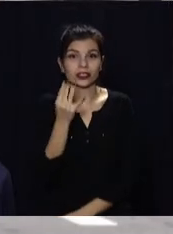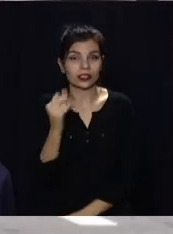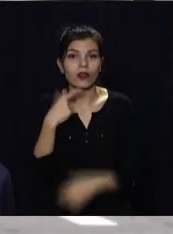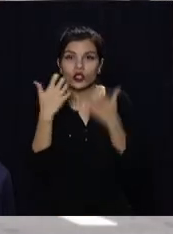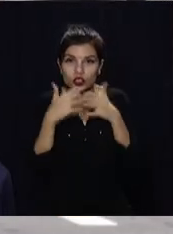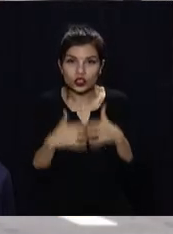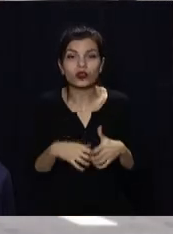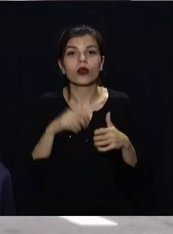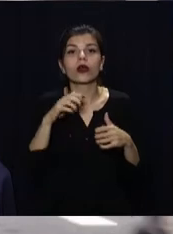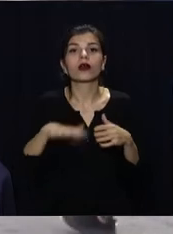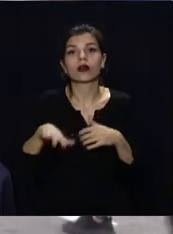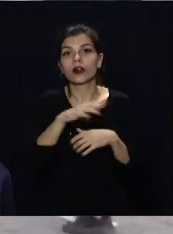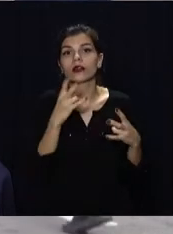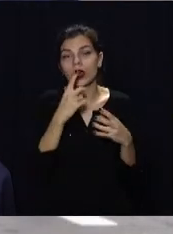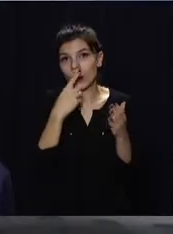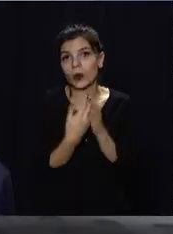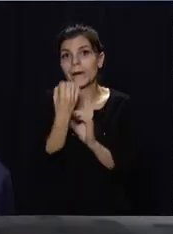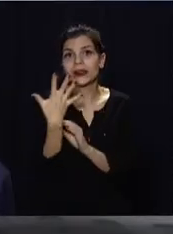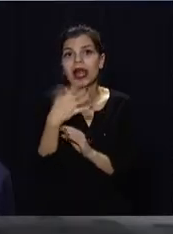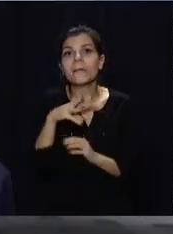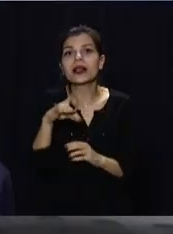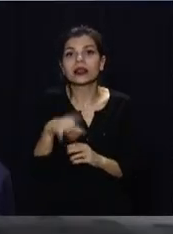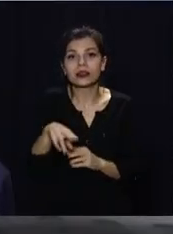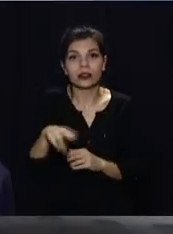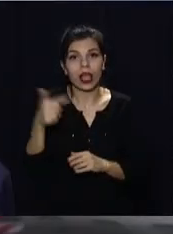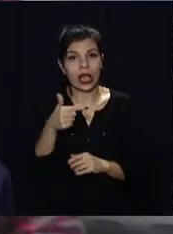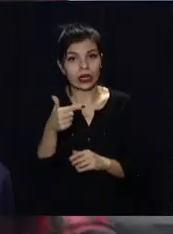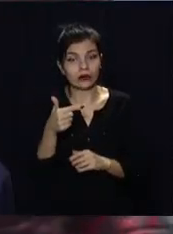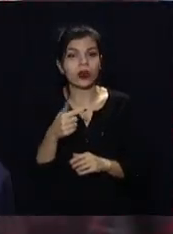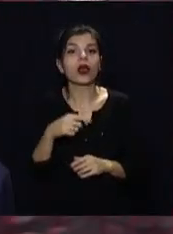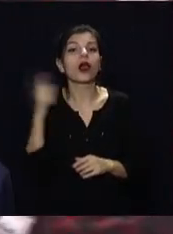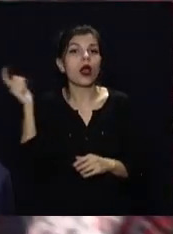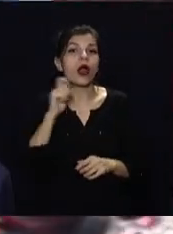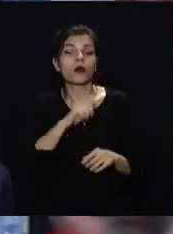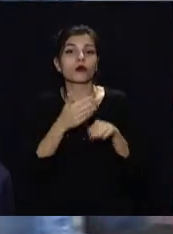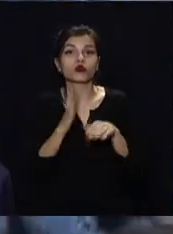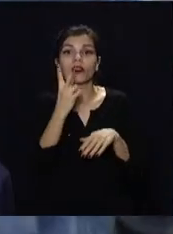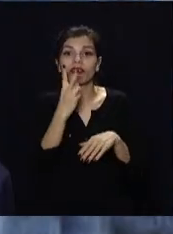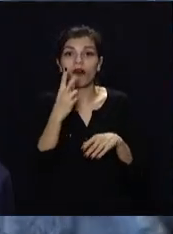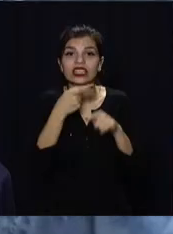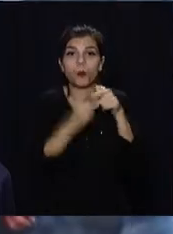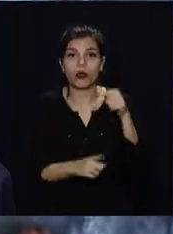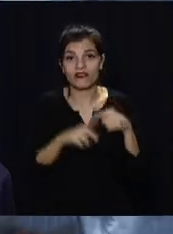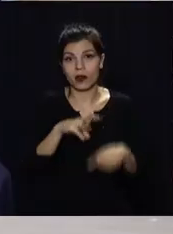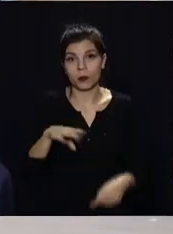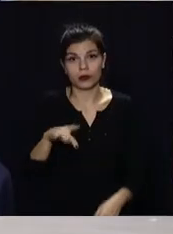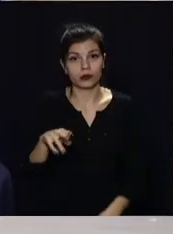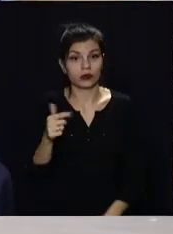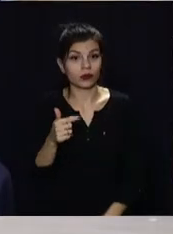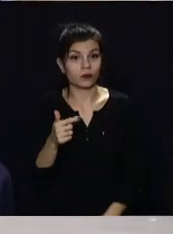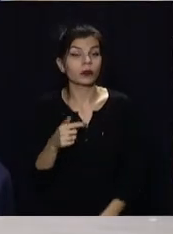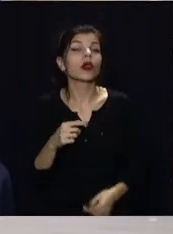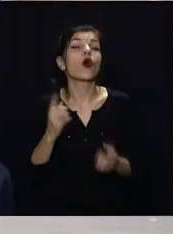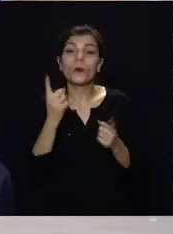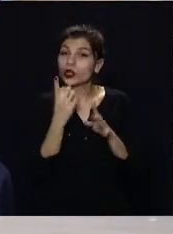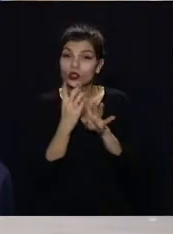-виробниками вакцин. Кажуть, за підрахунками, на вакцинацію українців потрібно понад 15 мільярдів гривень. Наразі уряд виділив 2,5